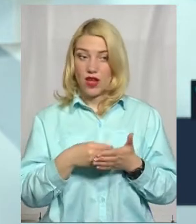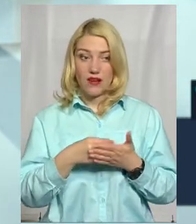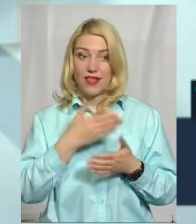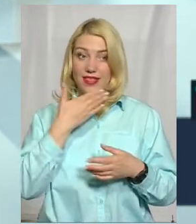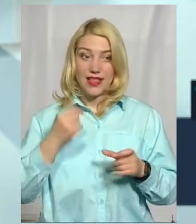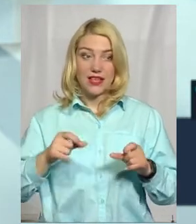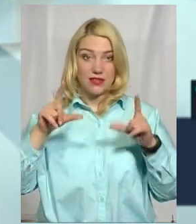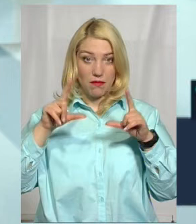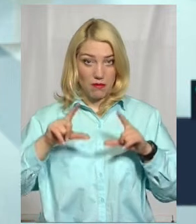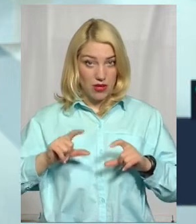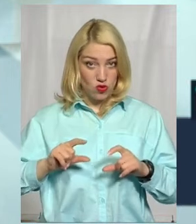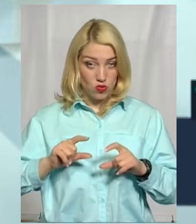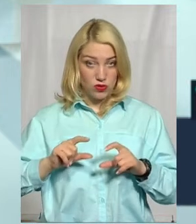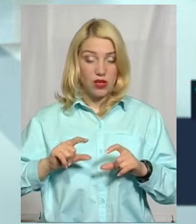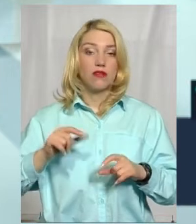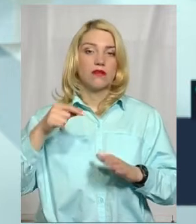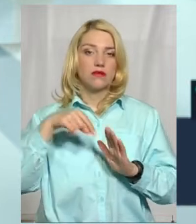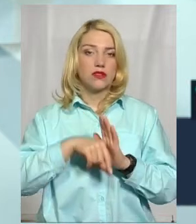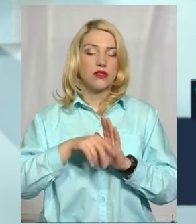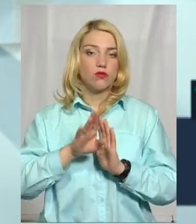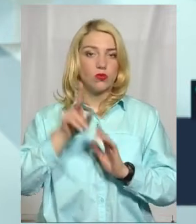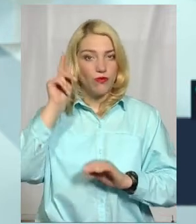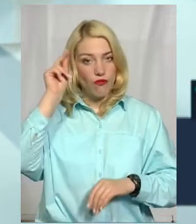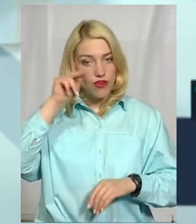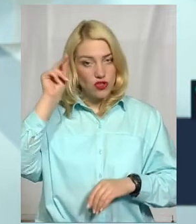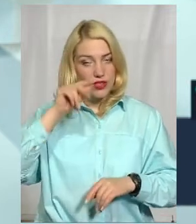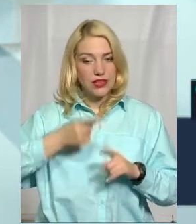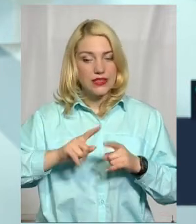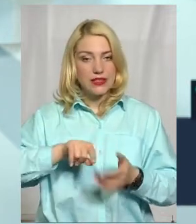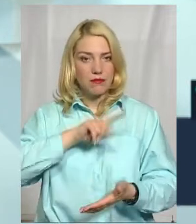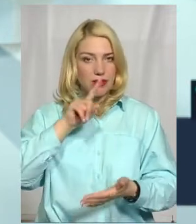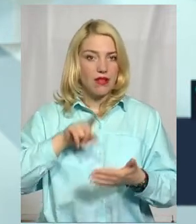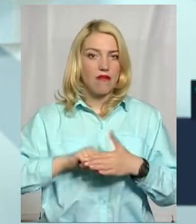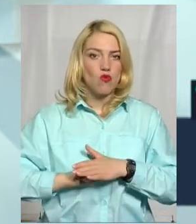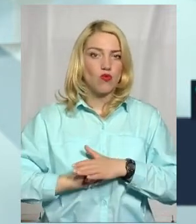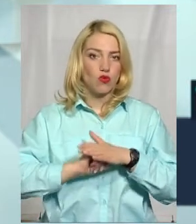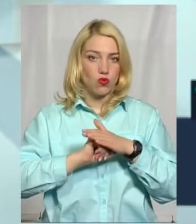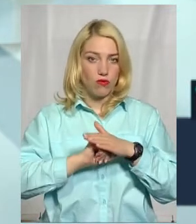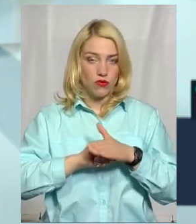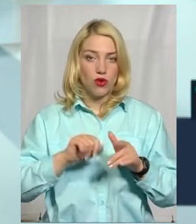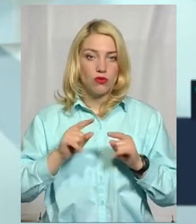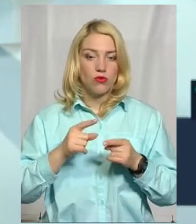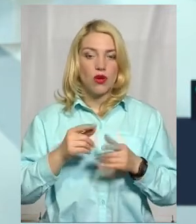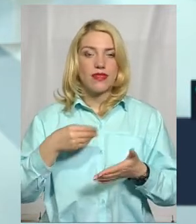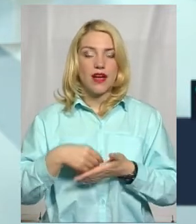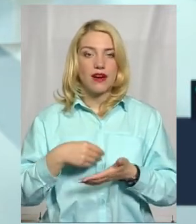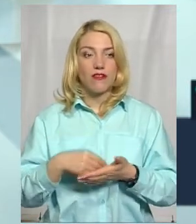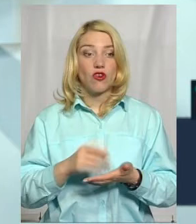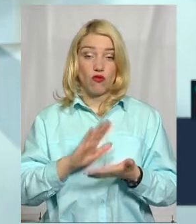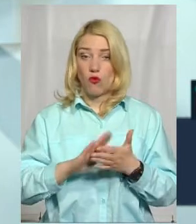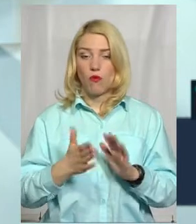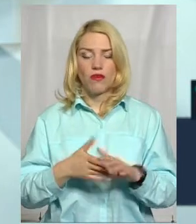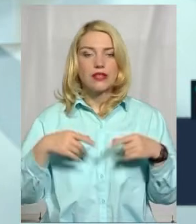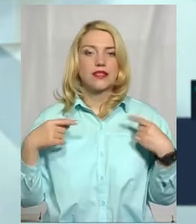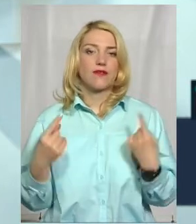ну тоді ми будемо вже вивчати питання обґрунтованості. Тому тарифу в умовах вже звичайної